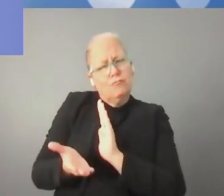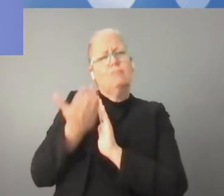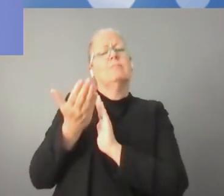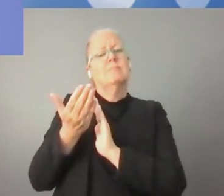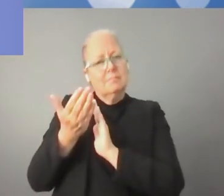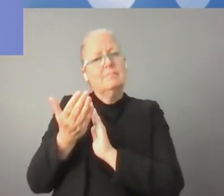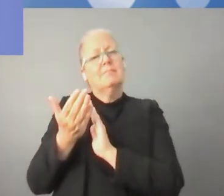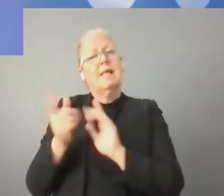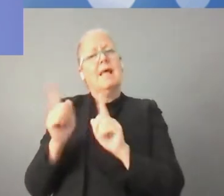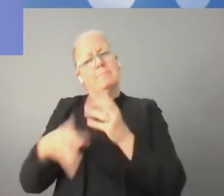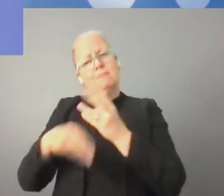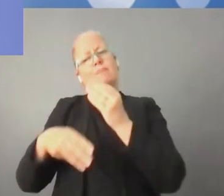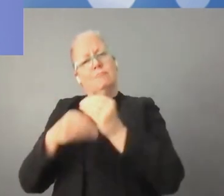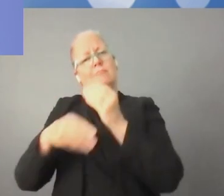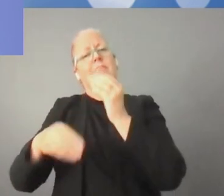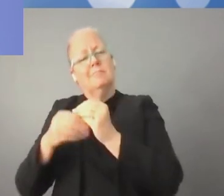أشخاص مؤهلين.